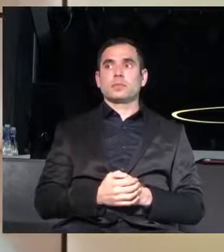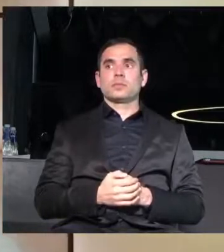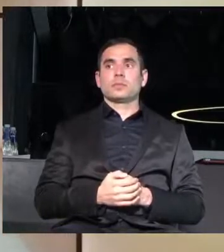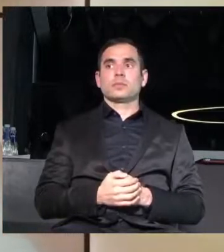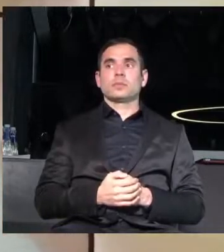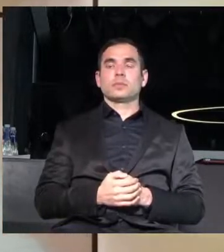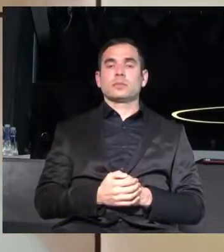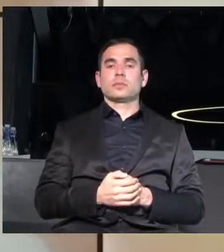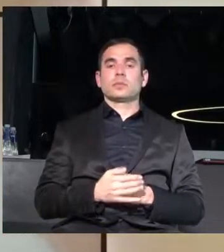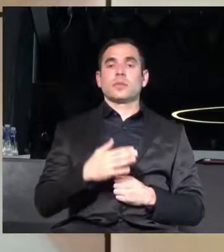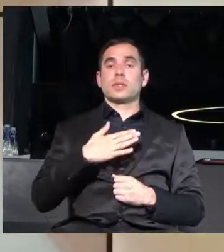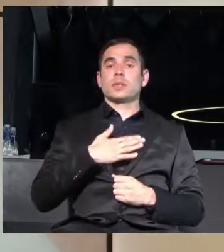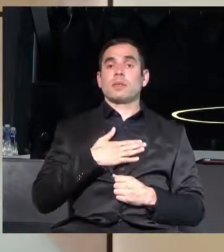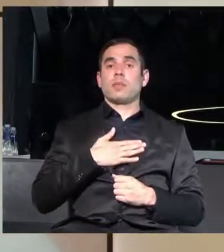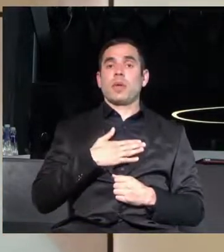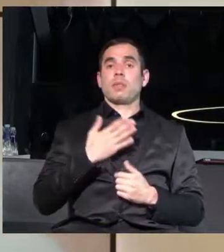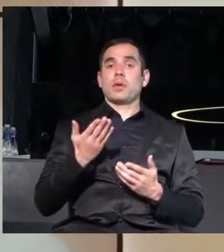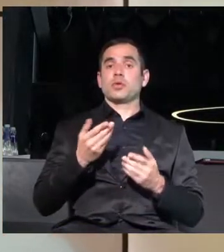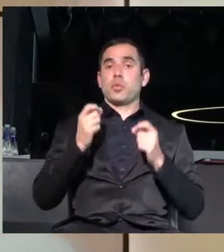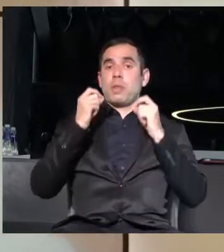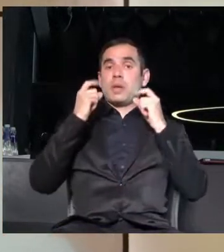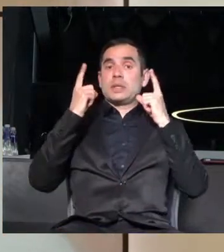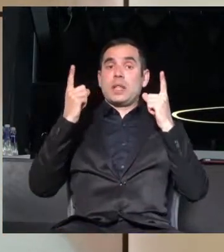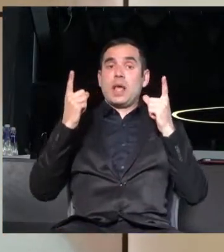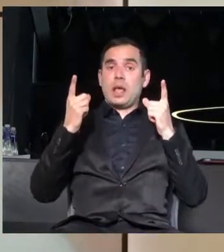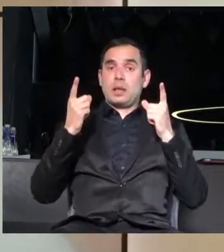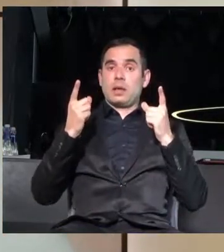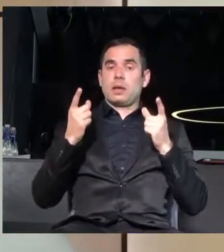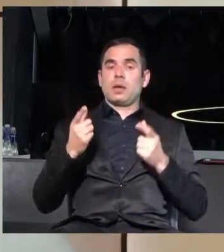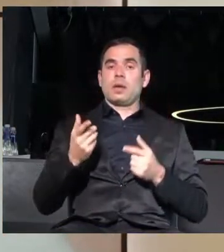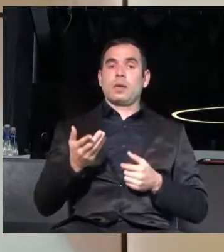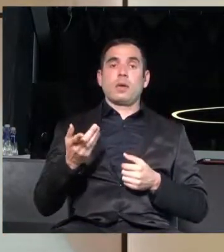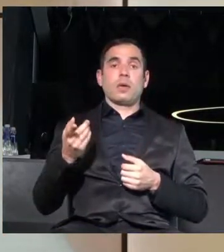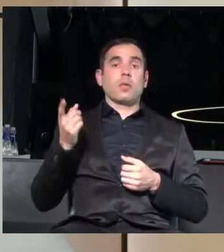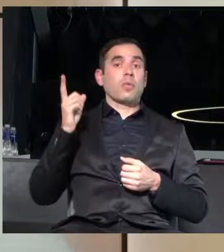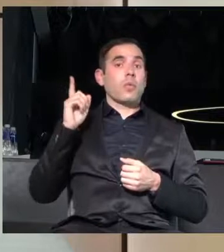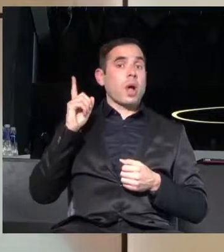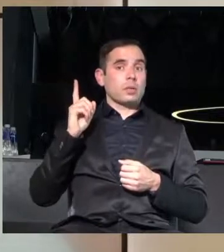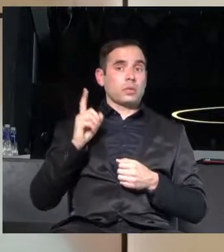За мен беше голяма изненада, когато днес